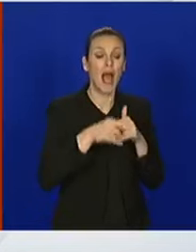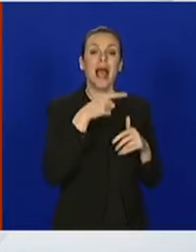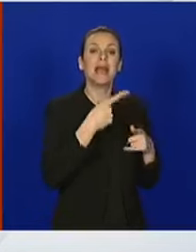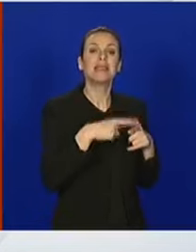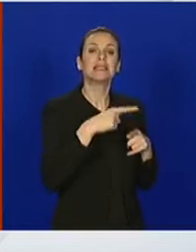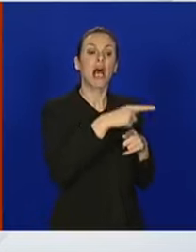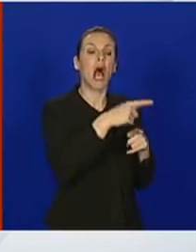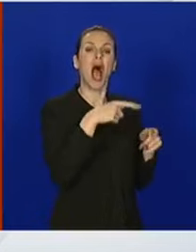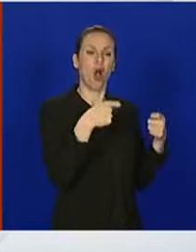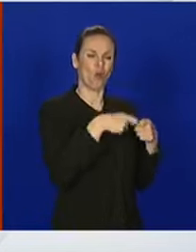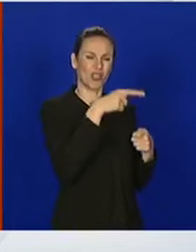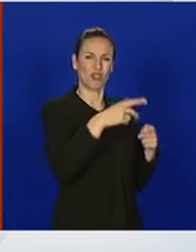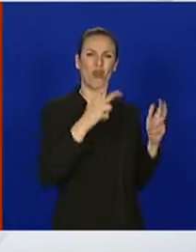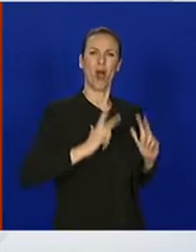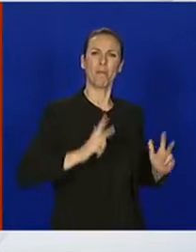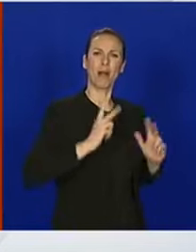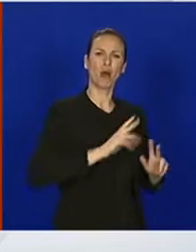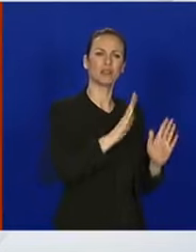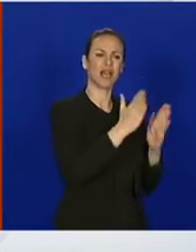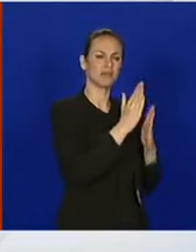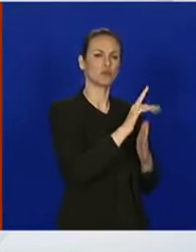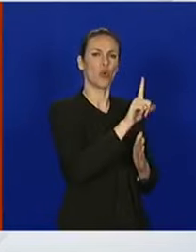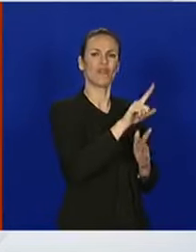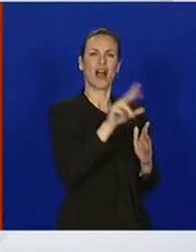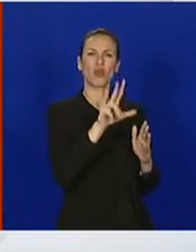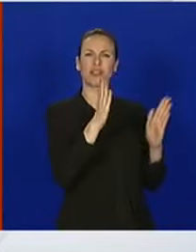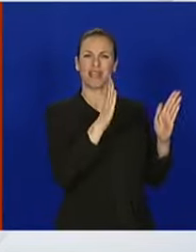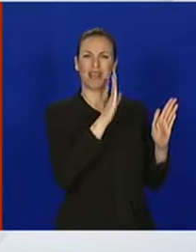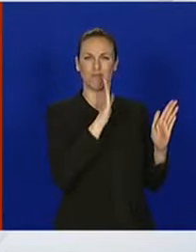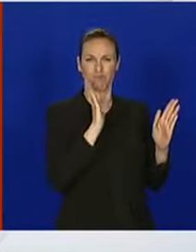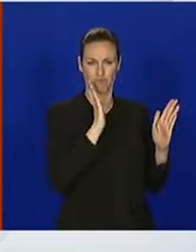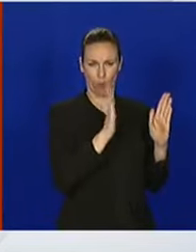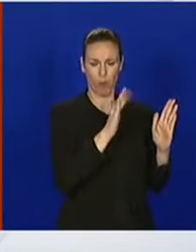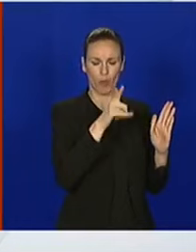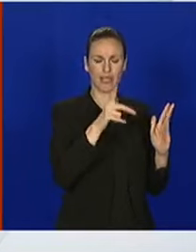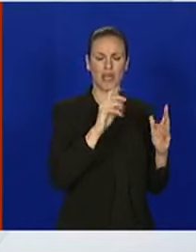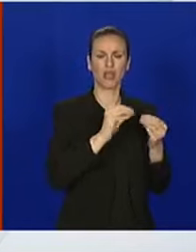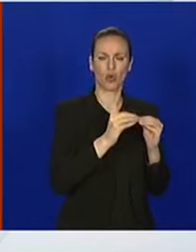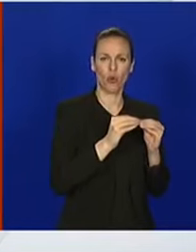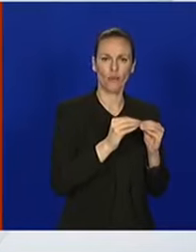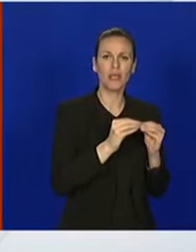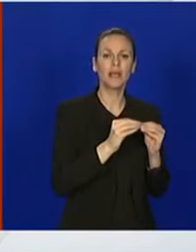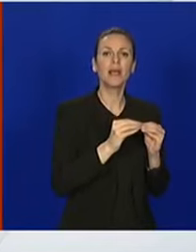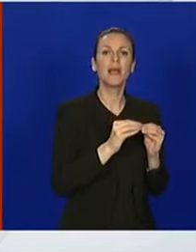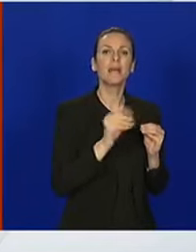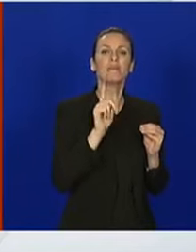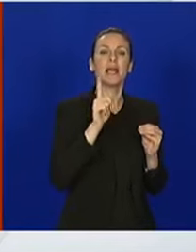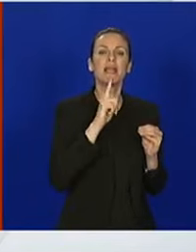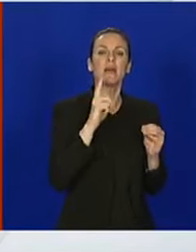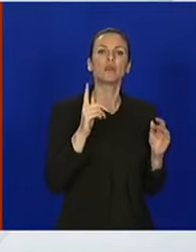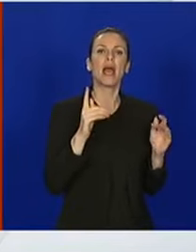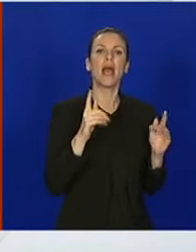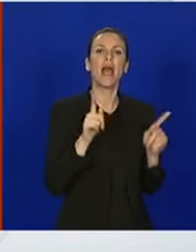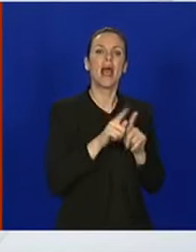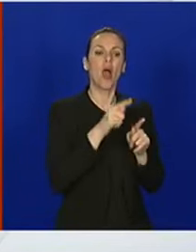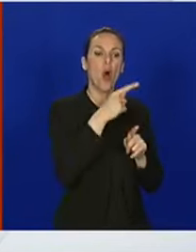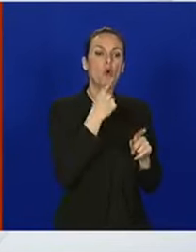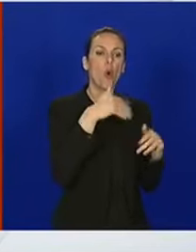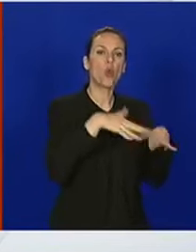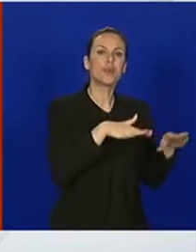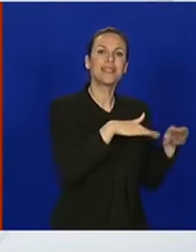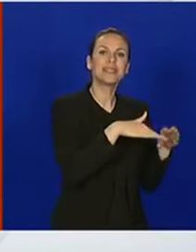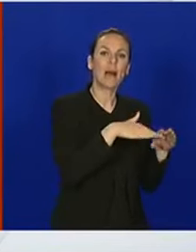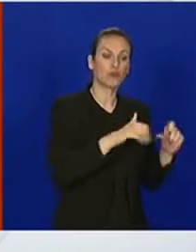pauze između 14 i 15 sati u trgovinama je da se ne susreću i ne križaju djelatnici